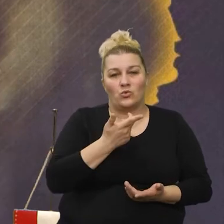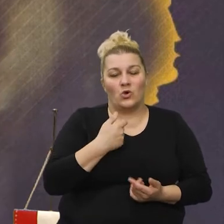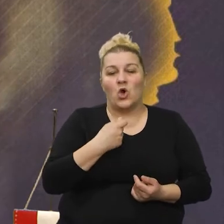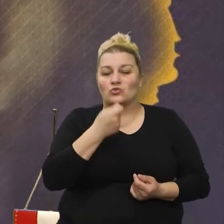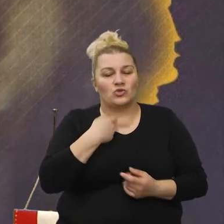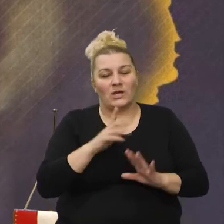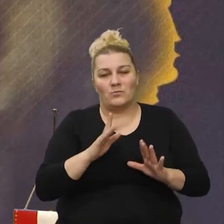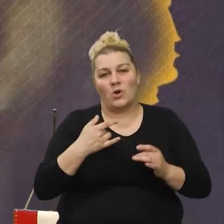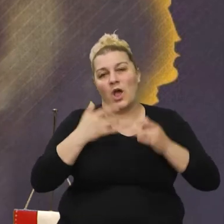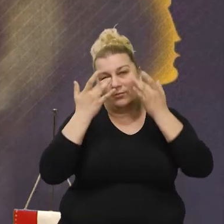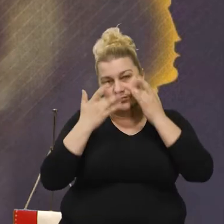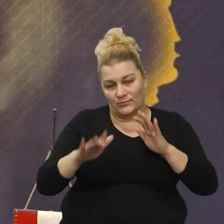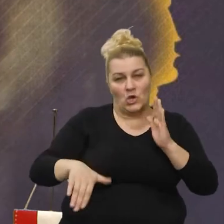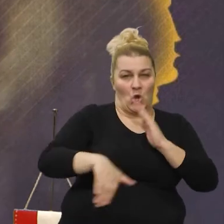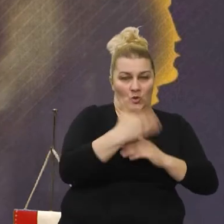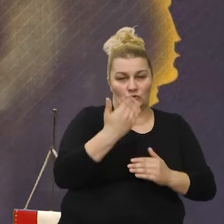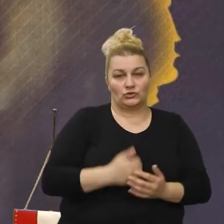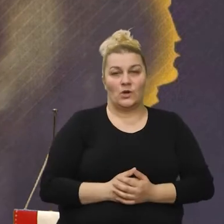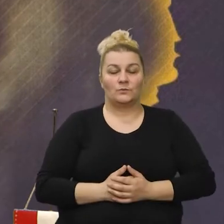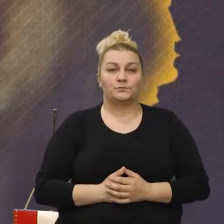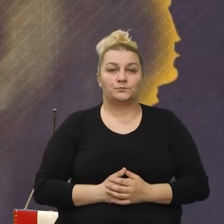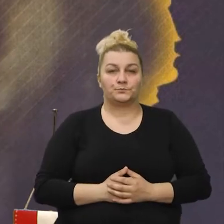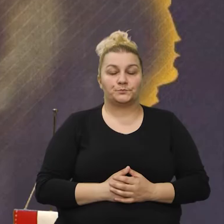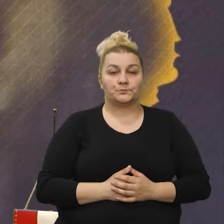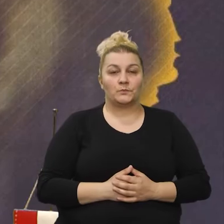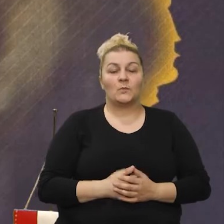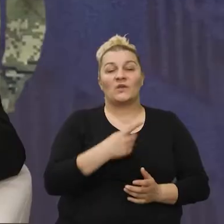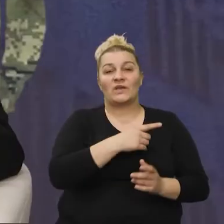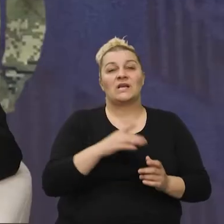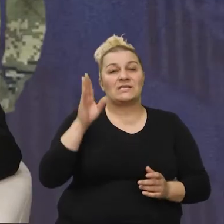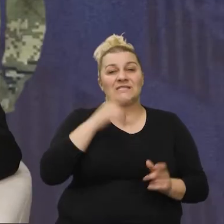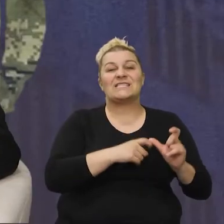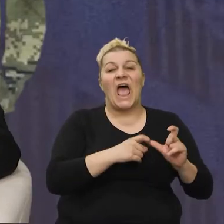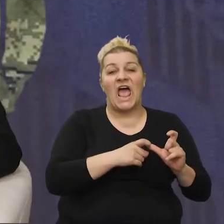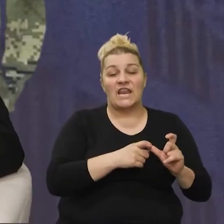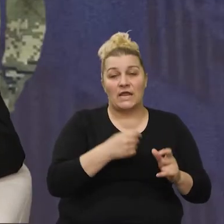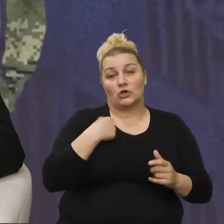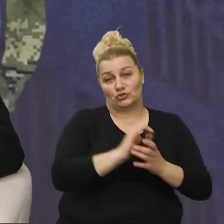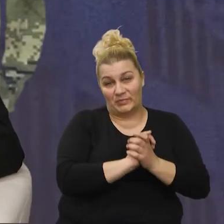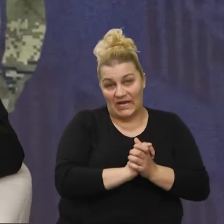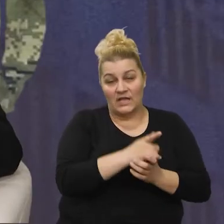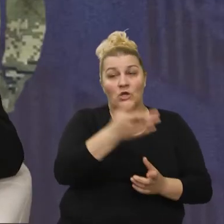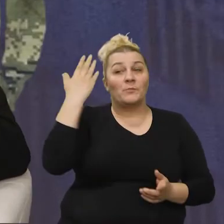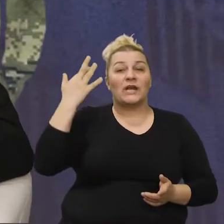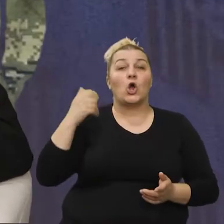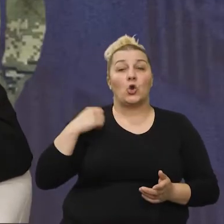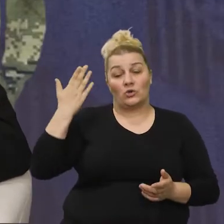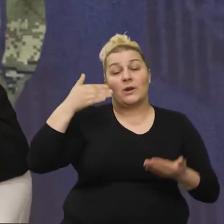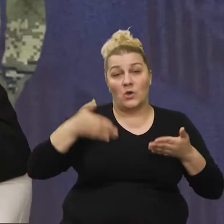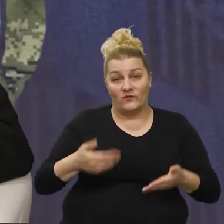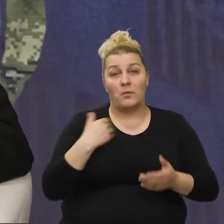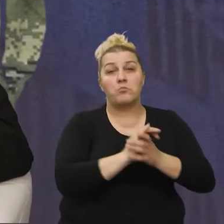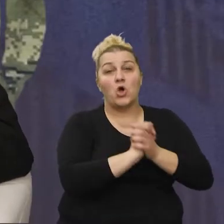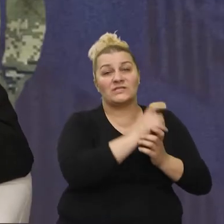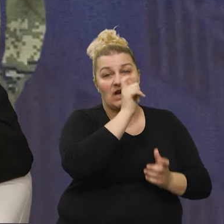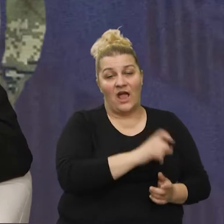ja moram napustiti. Evo. Da, Stane, naš prijatelj, znam da gleda, bio je na prvoj crti prije nekoliko godina. Evo, dragi prijatelji, Stane.